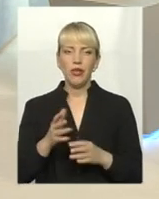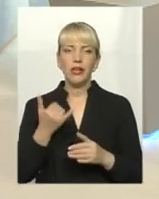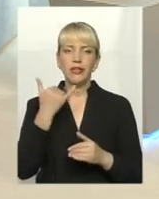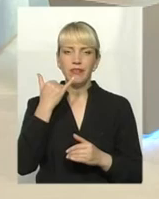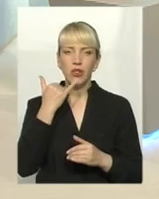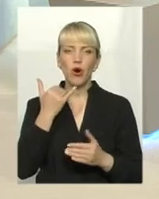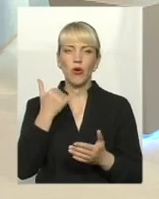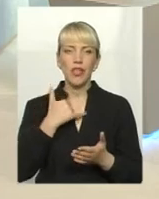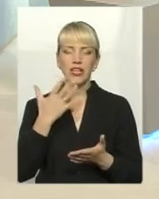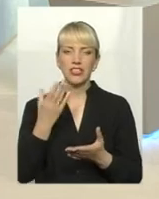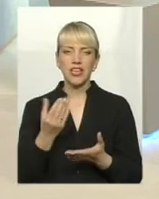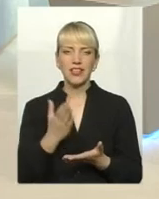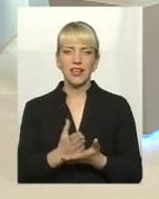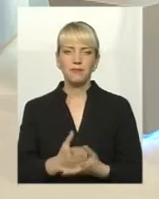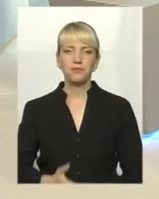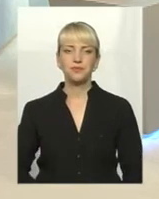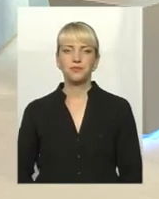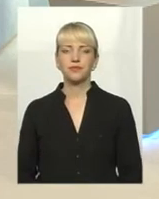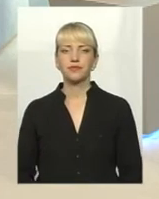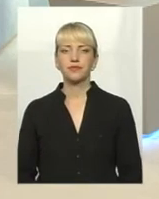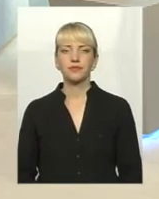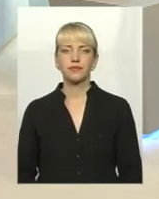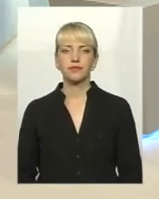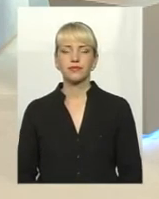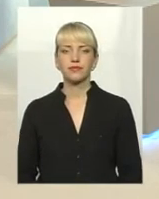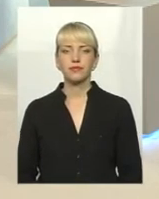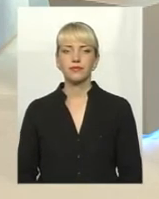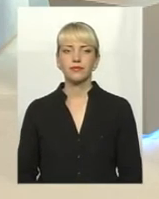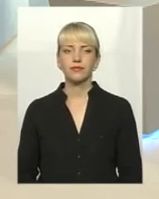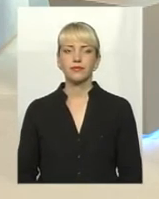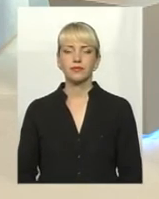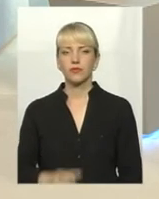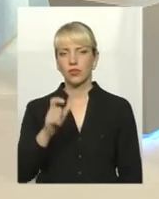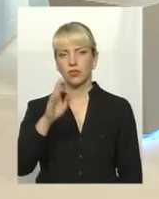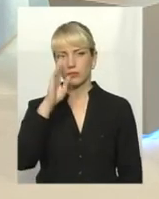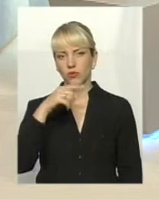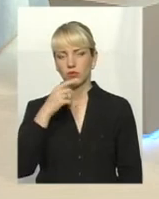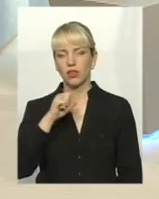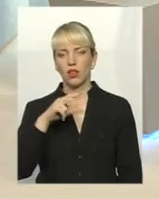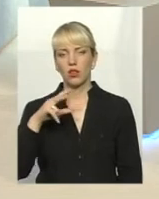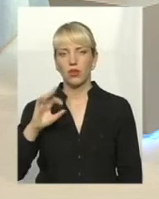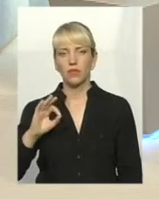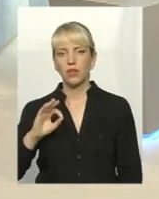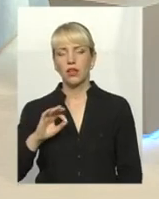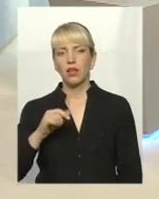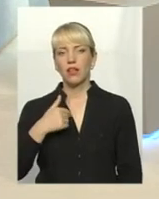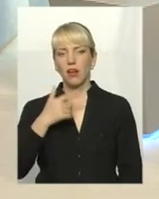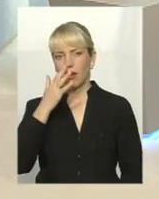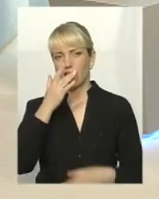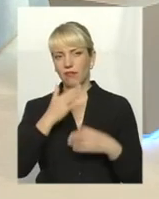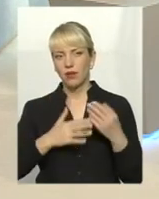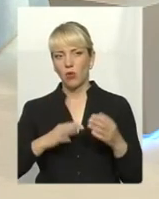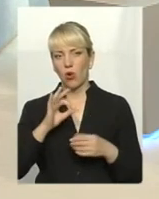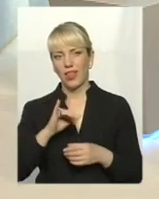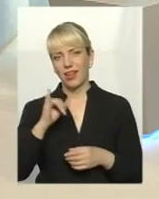є ще один дзвінок, давайте послухаємо нашого дозвонювача. Алло, ви в ефірі? Кажі, доброго дня. Я вибачаюся,